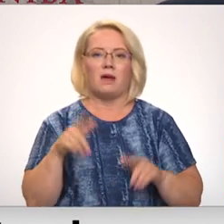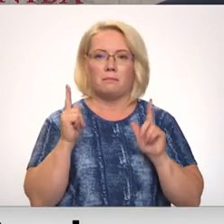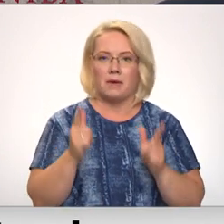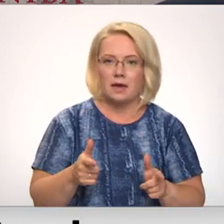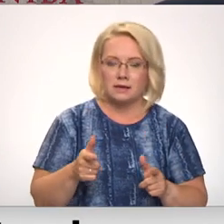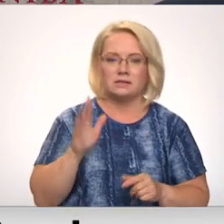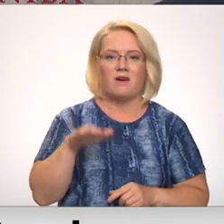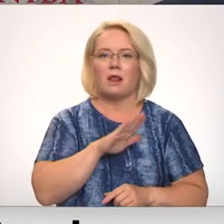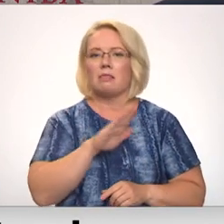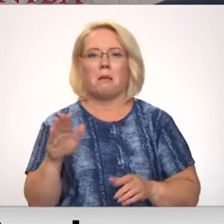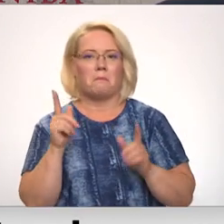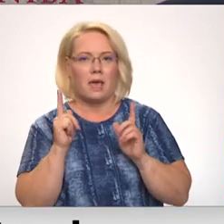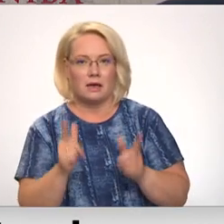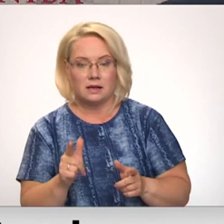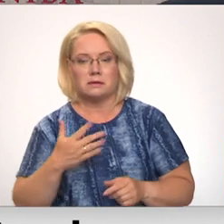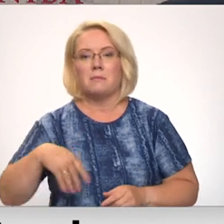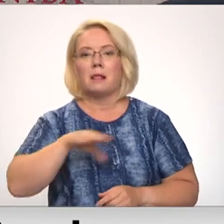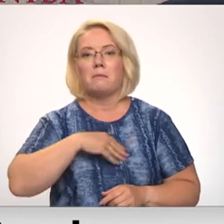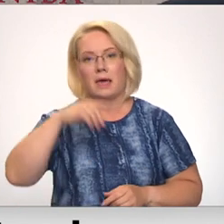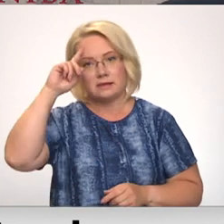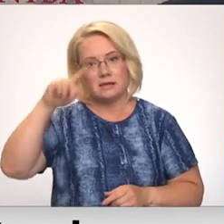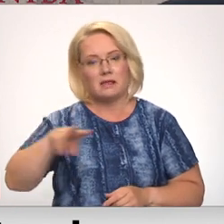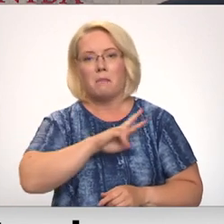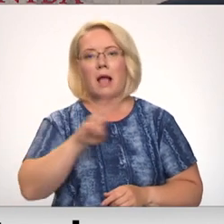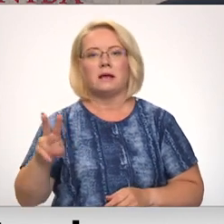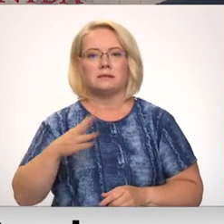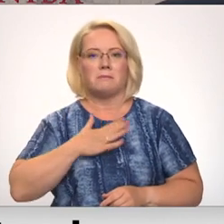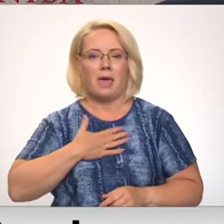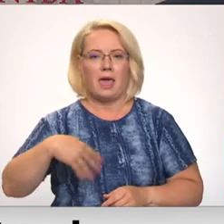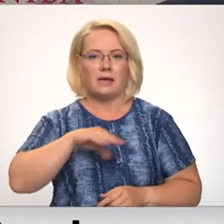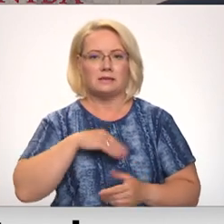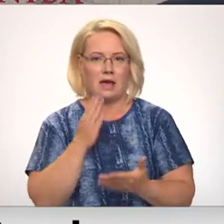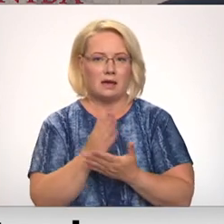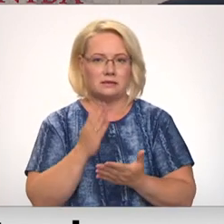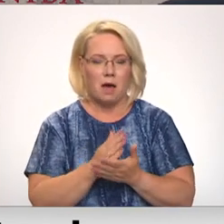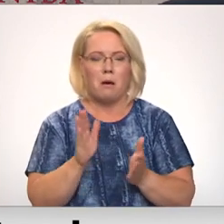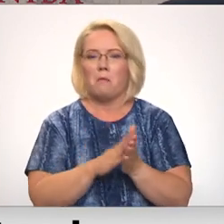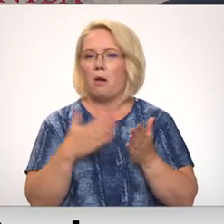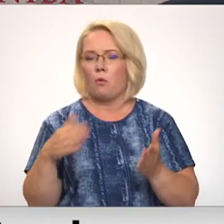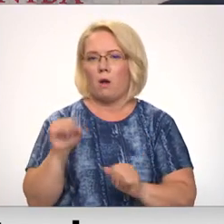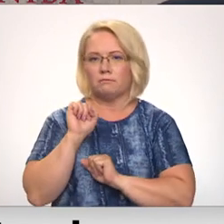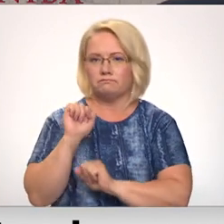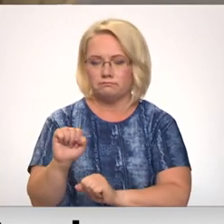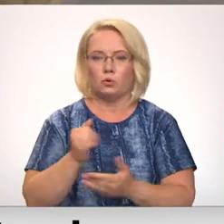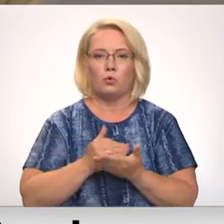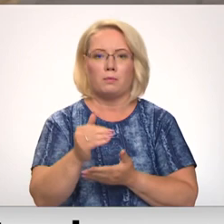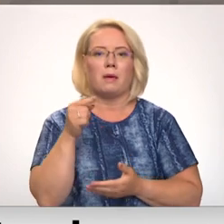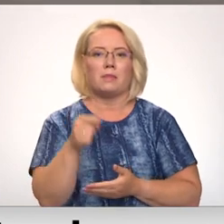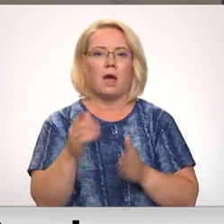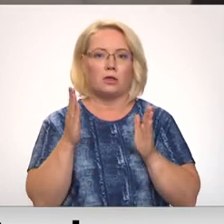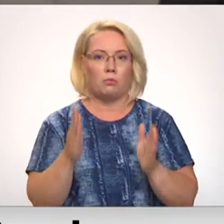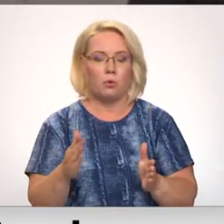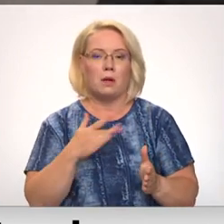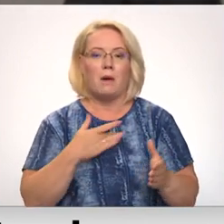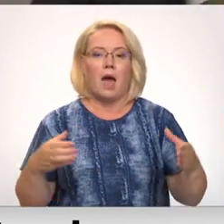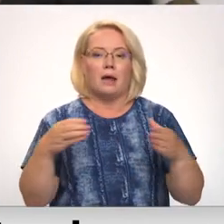mums var nepiekrist, bet mēs zinām, kas mēs esam, mēs zinām, par ko mēs esam un mēs turpinam tādu būtu. Partiju lēmūs